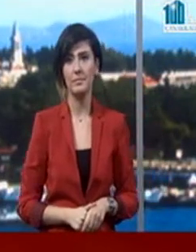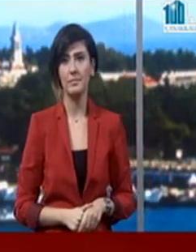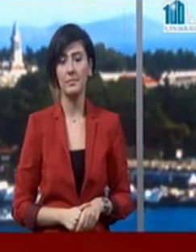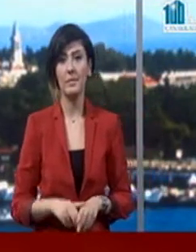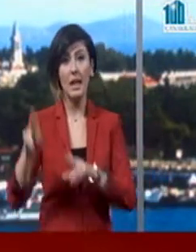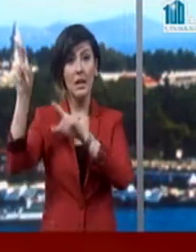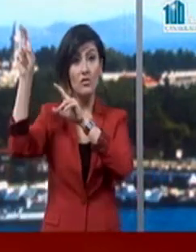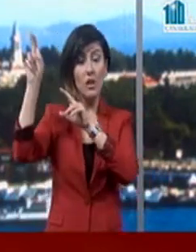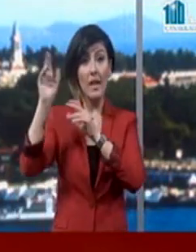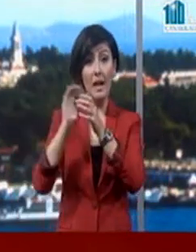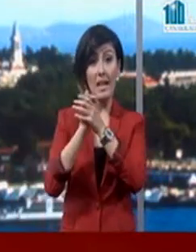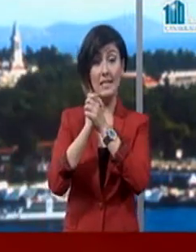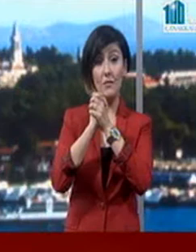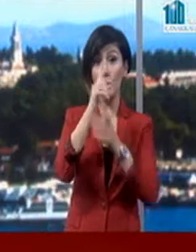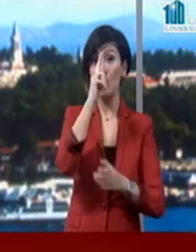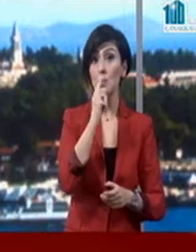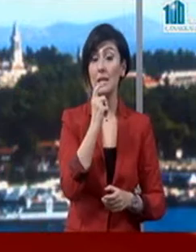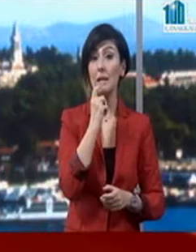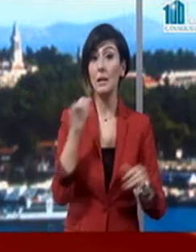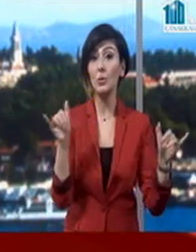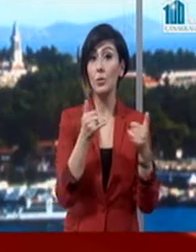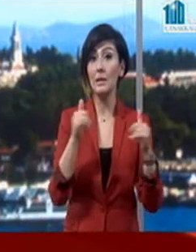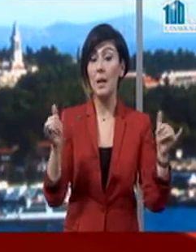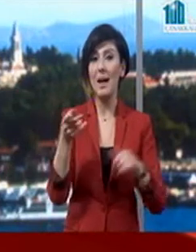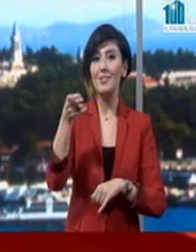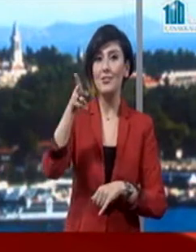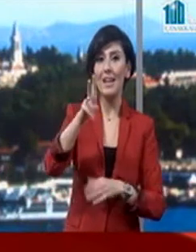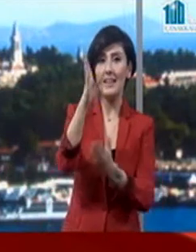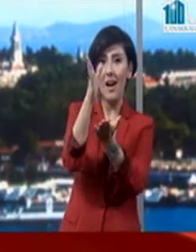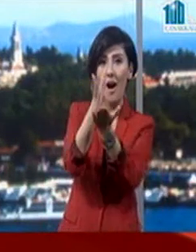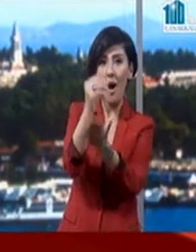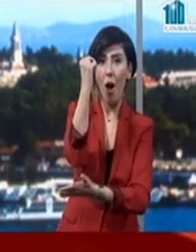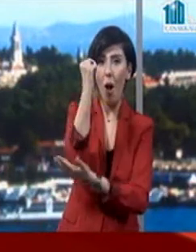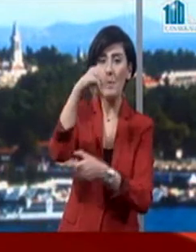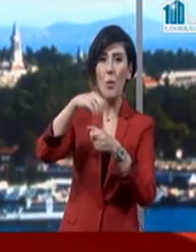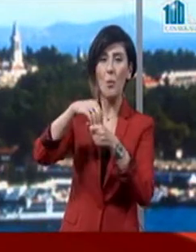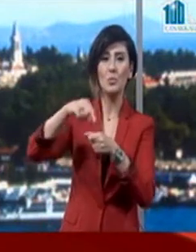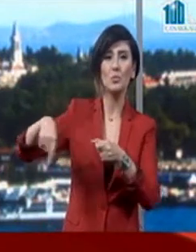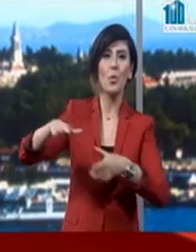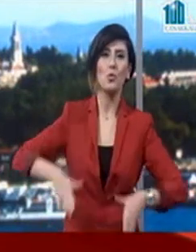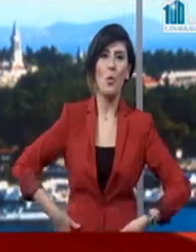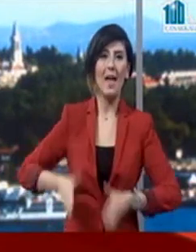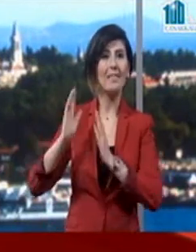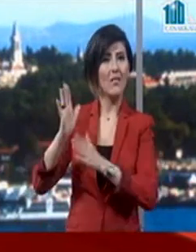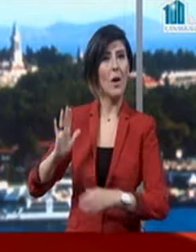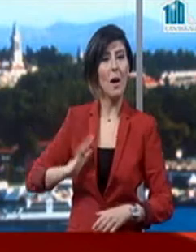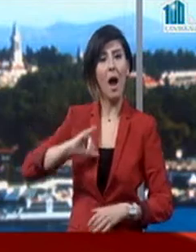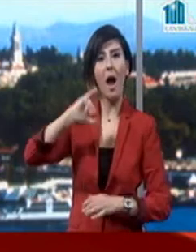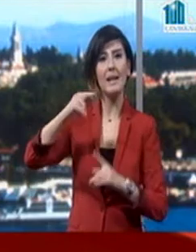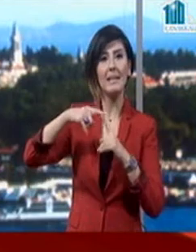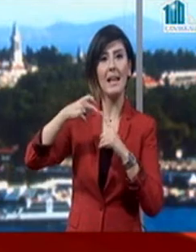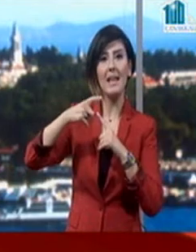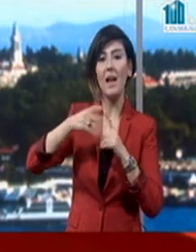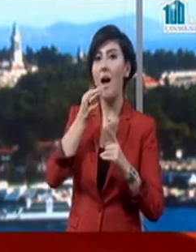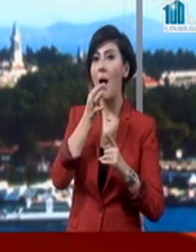Çanakkale Zaferi'nin 100. yılı kutlamaları şehitler abidesindeki törenlerle devam edecek ayrıntıları TRT Haber